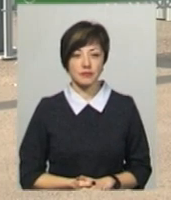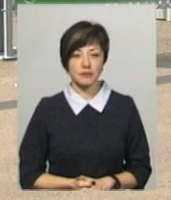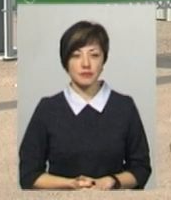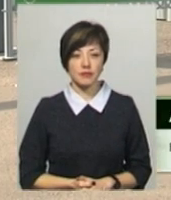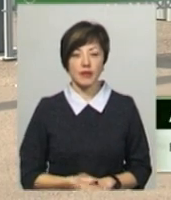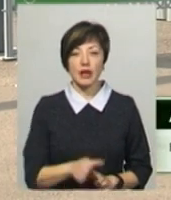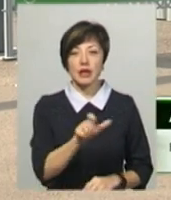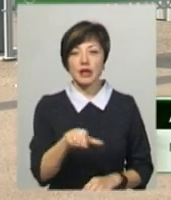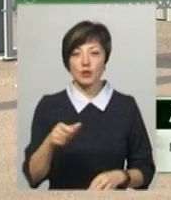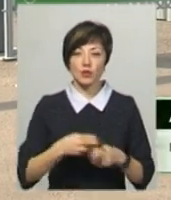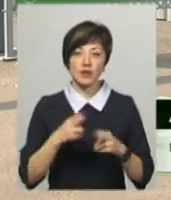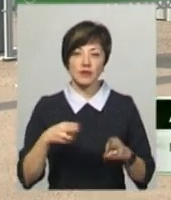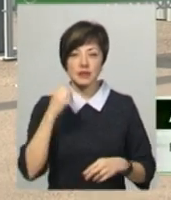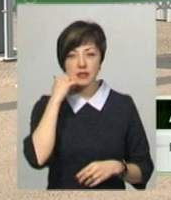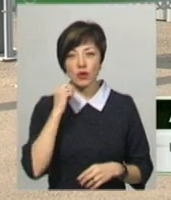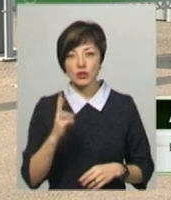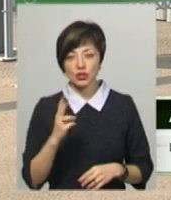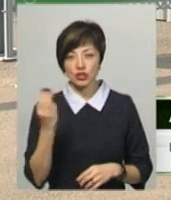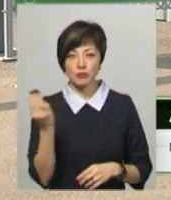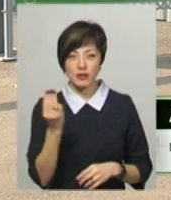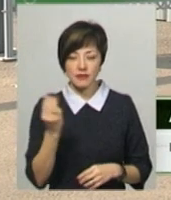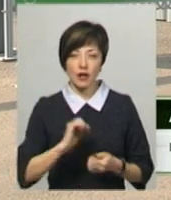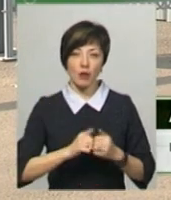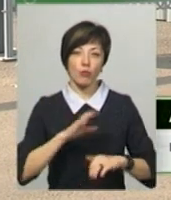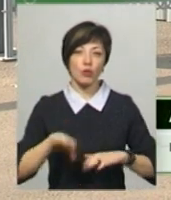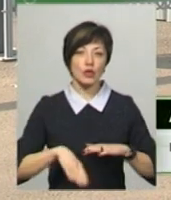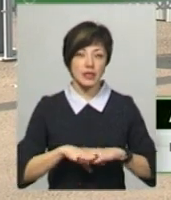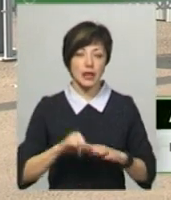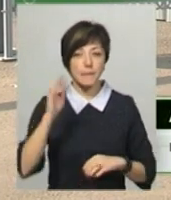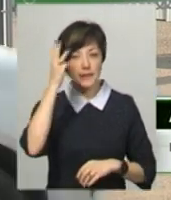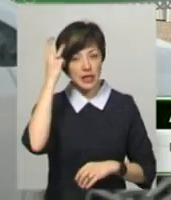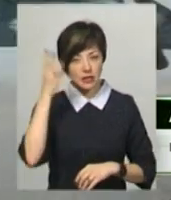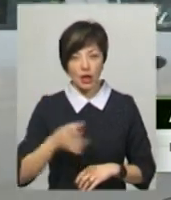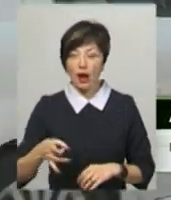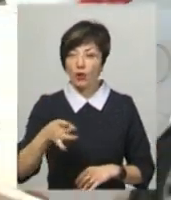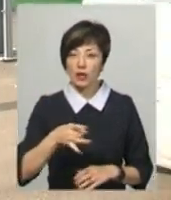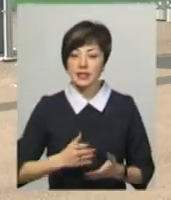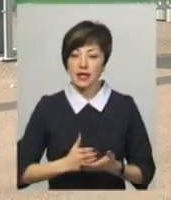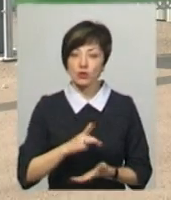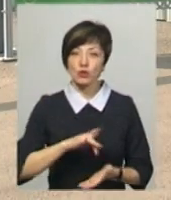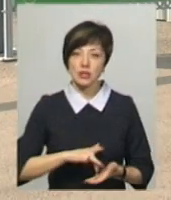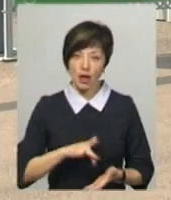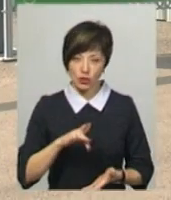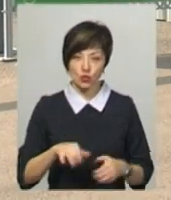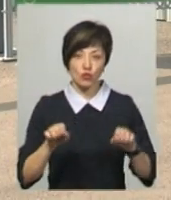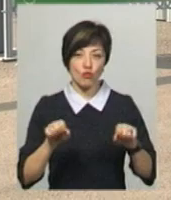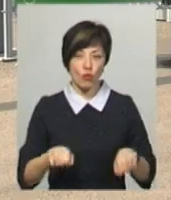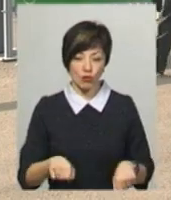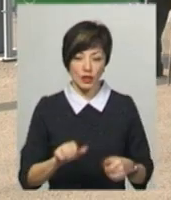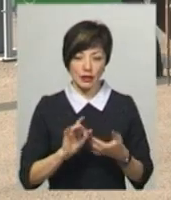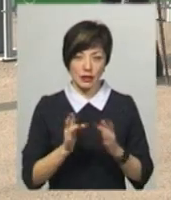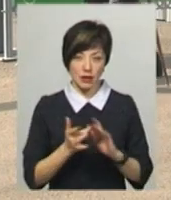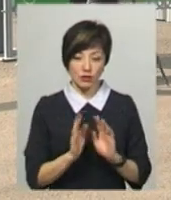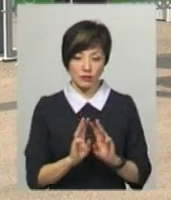Клієнти Дунаївецького, Староконстантинівського, Шепетівського, Кам'янець-Подільського та Хмельницького регіонального сервісного центру зможуть у онлайн